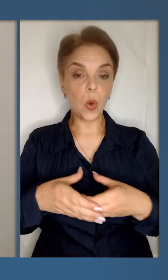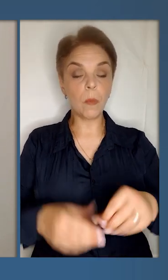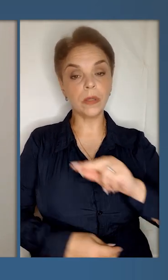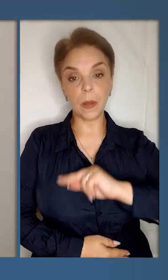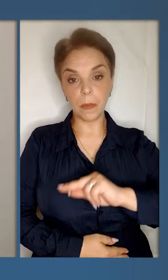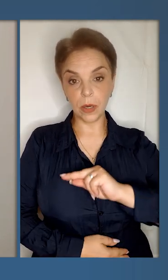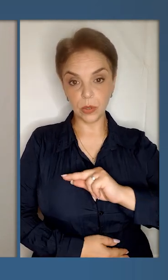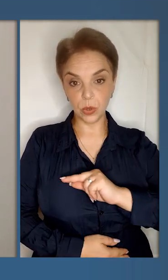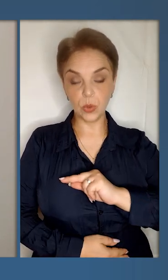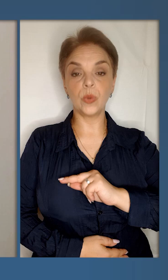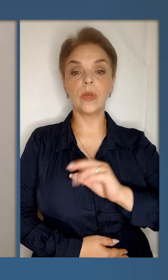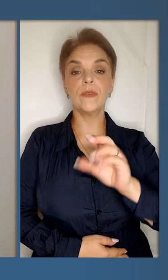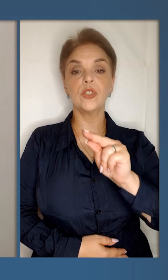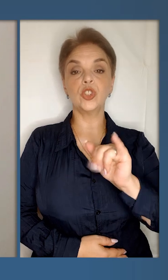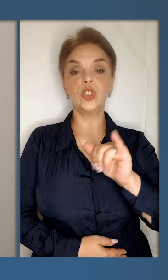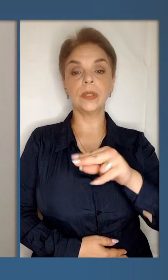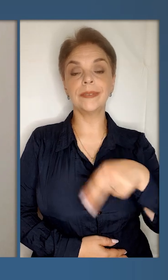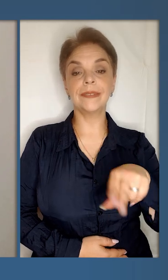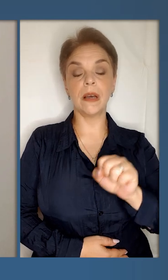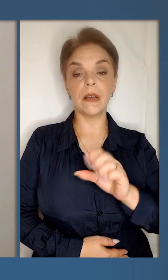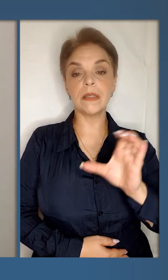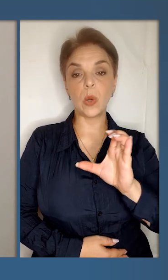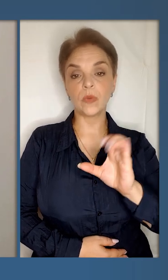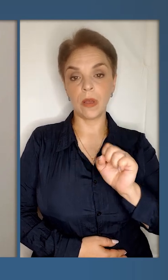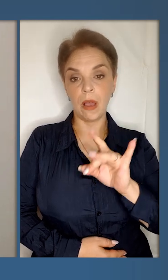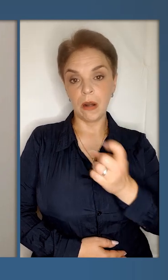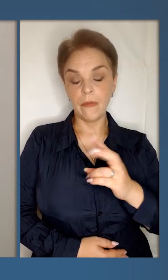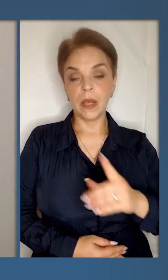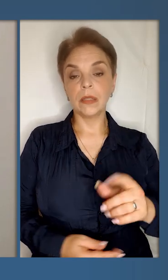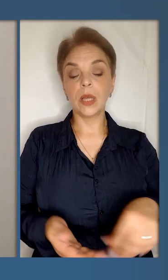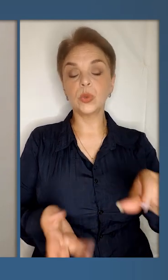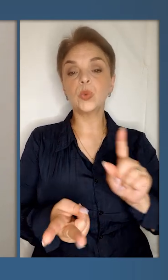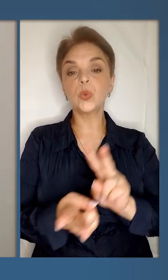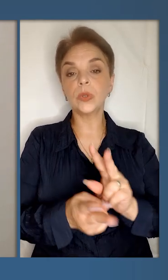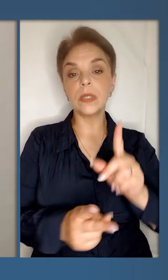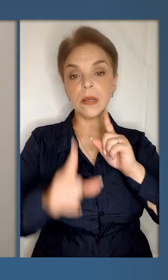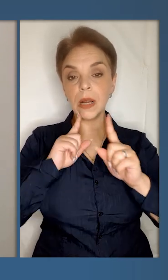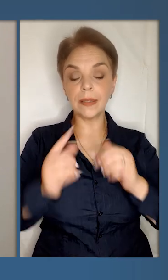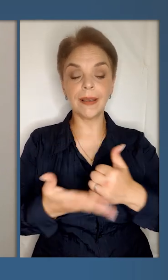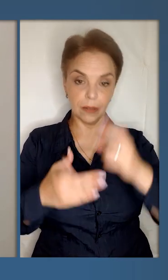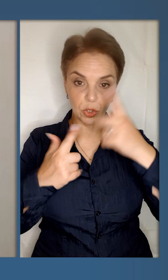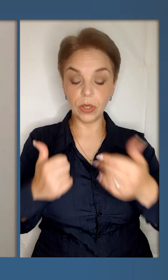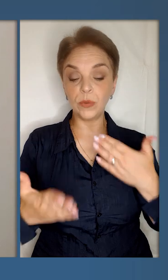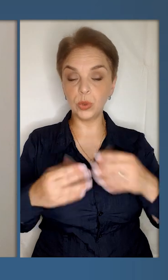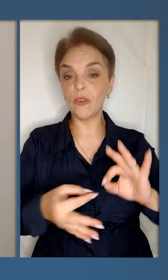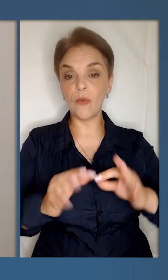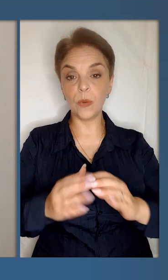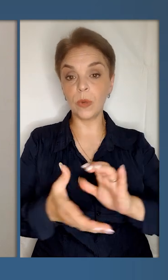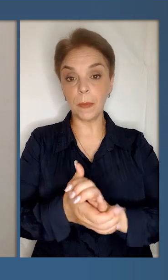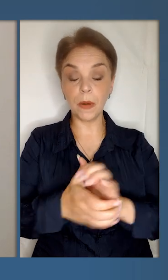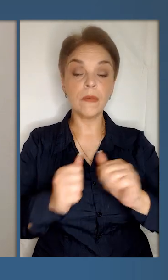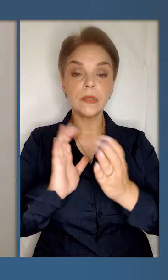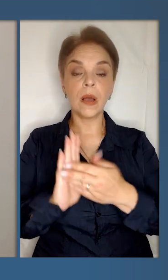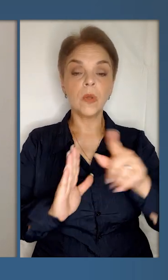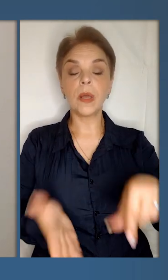команда працює в Житті, в Завутовській Аравії, на зустрічі радників, лідерів держав. Щодо формули миру загалом,